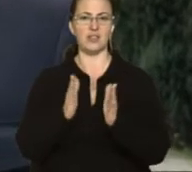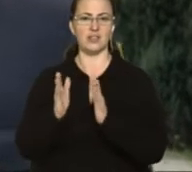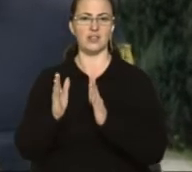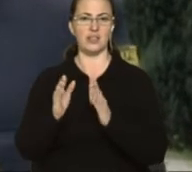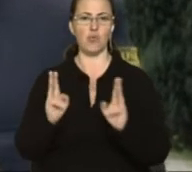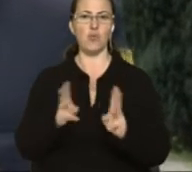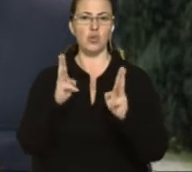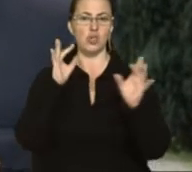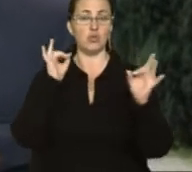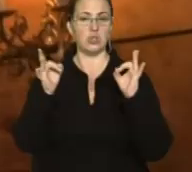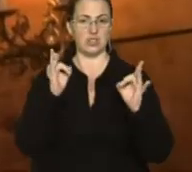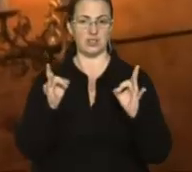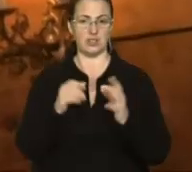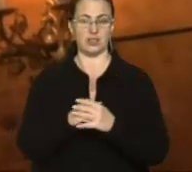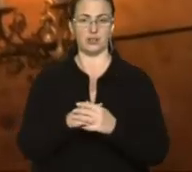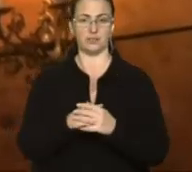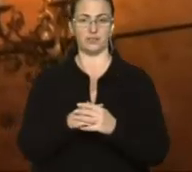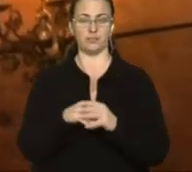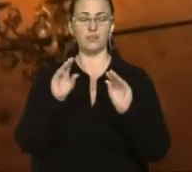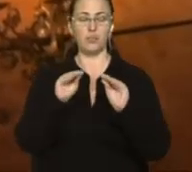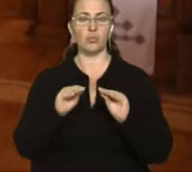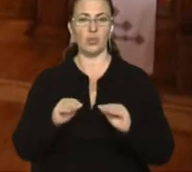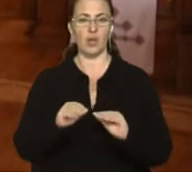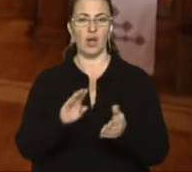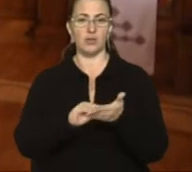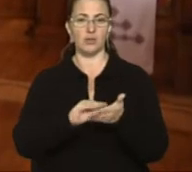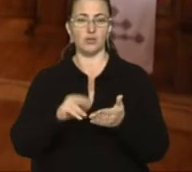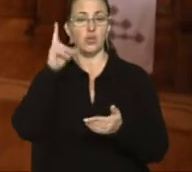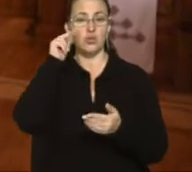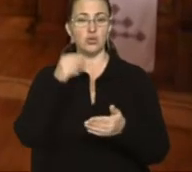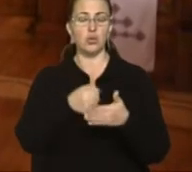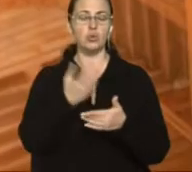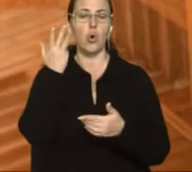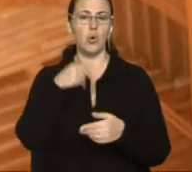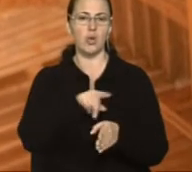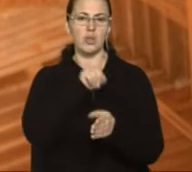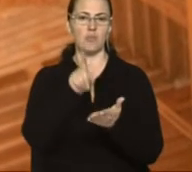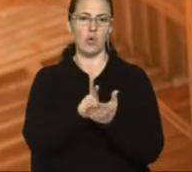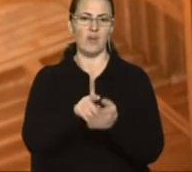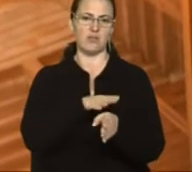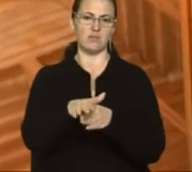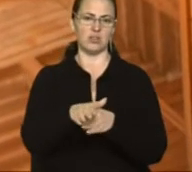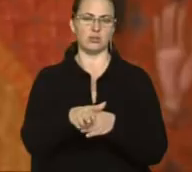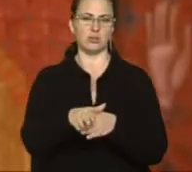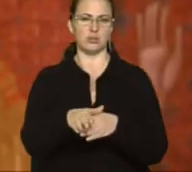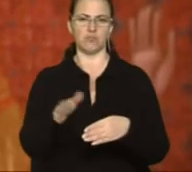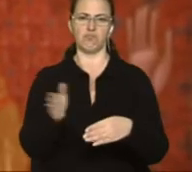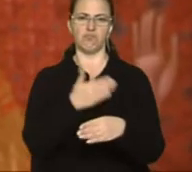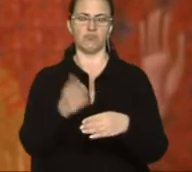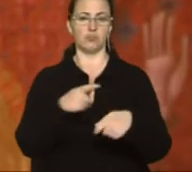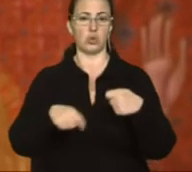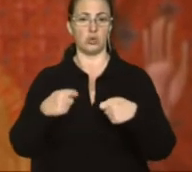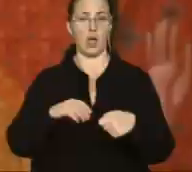автоматики, пожежної сигналізації. У приписах рятувальники зазначають дату, доколи в церквах повинні усунути порушення, а після цього вони повторно